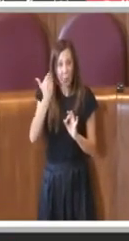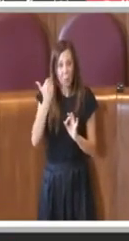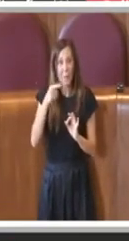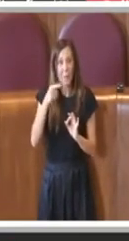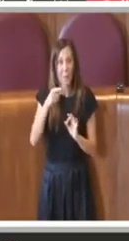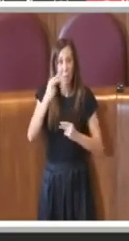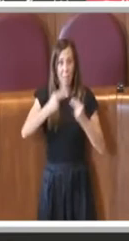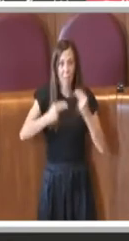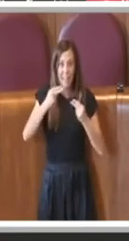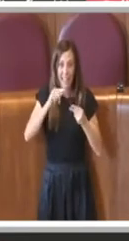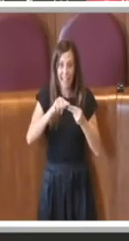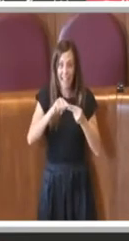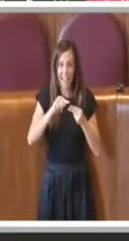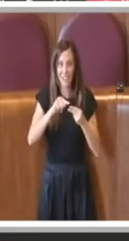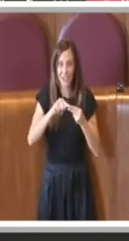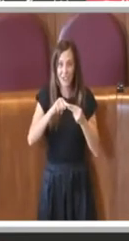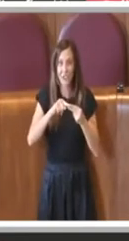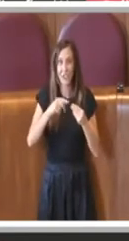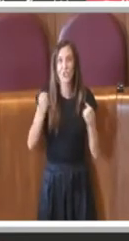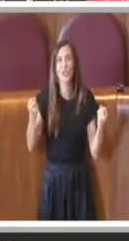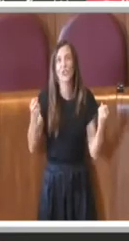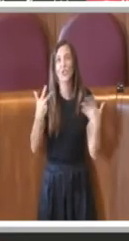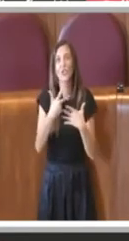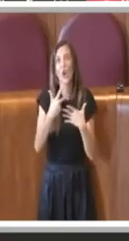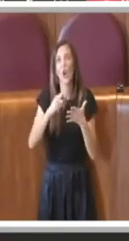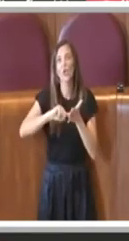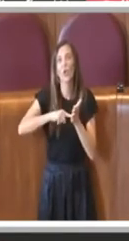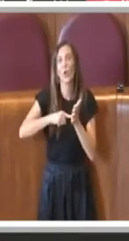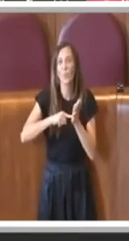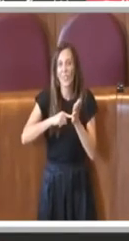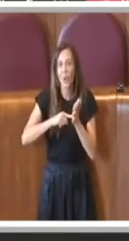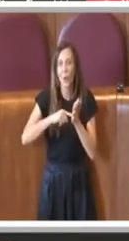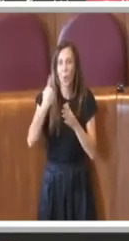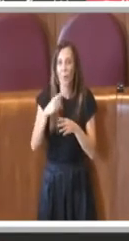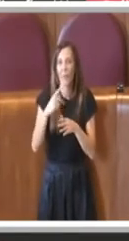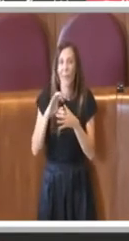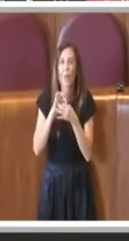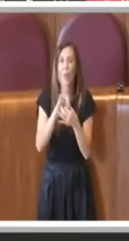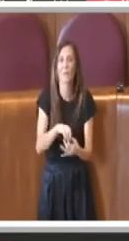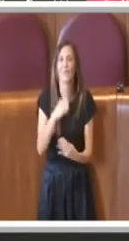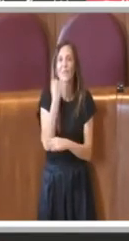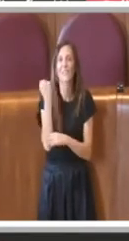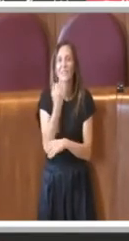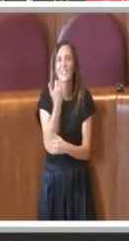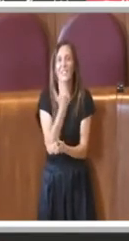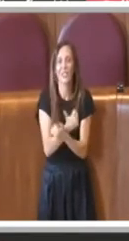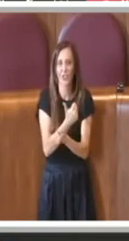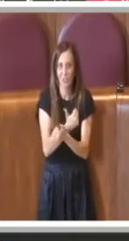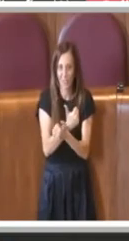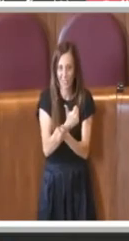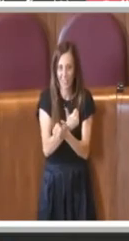bilancio con i famosi 18 milioni dei servizi cimiteriali, però questo